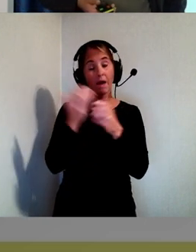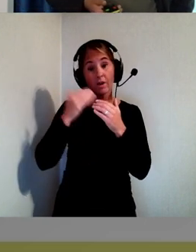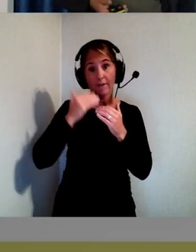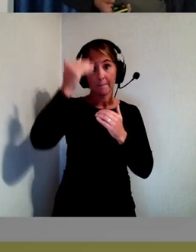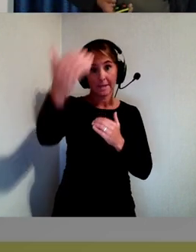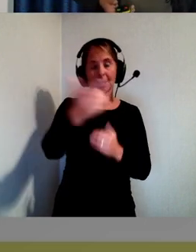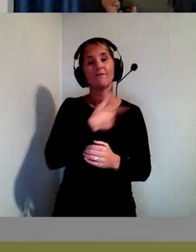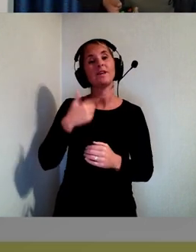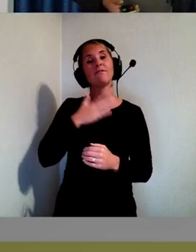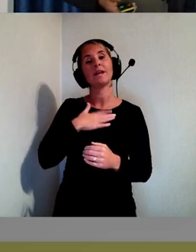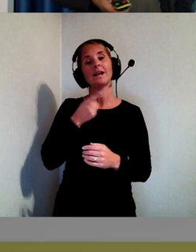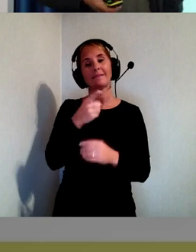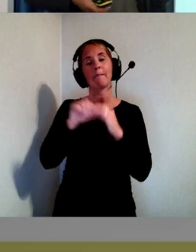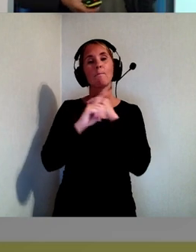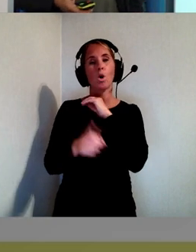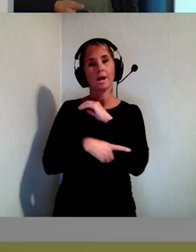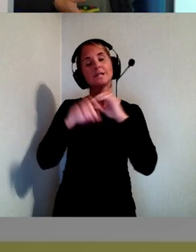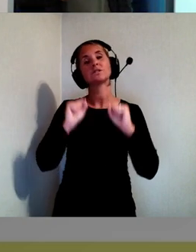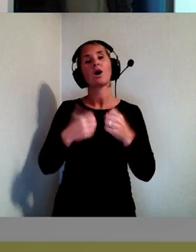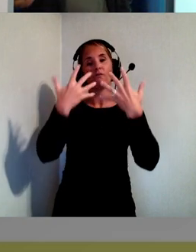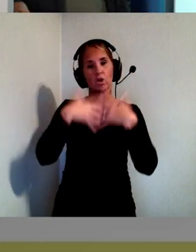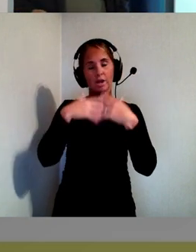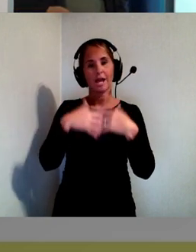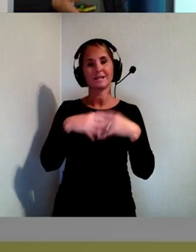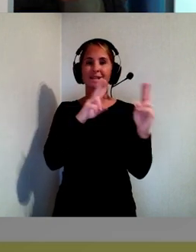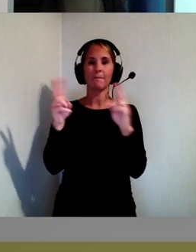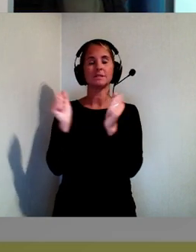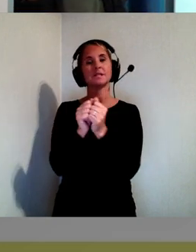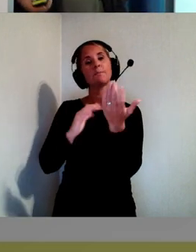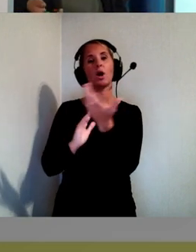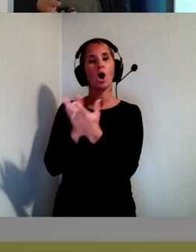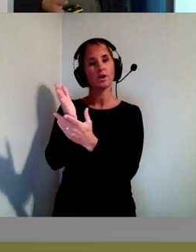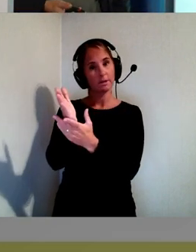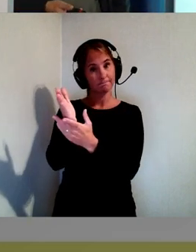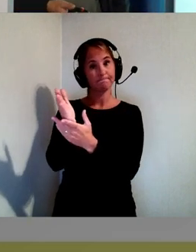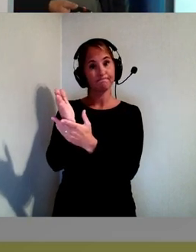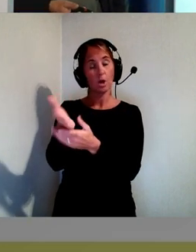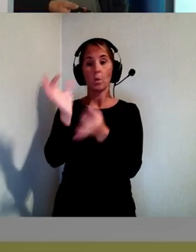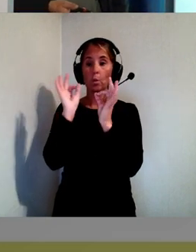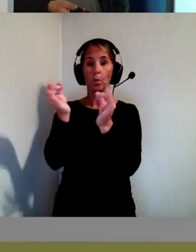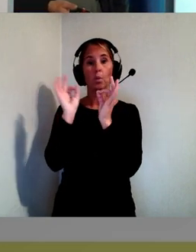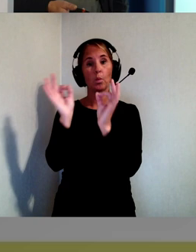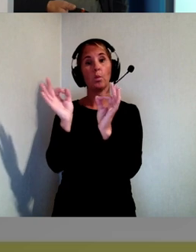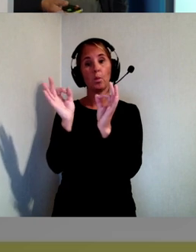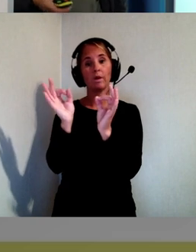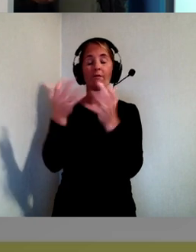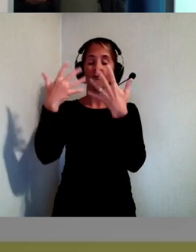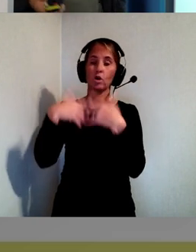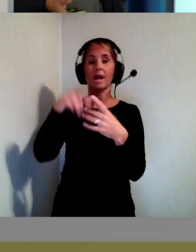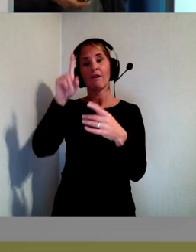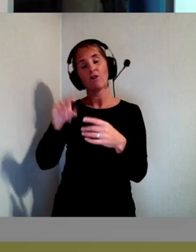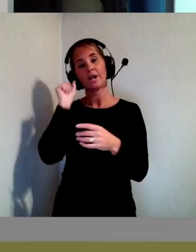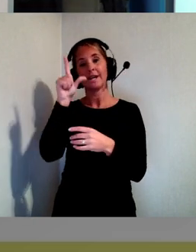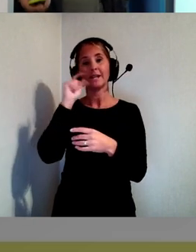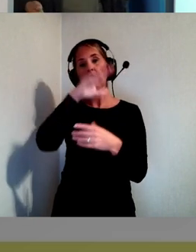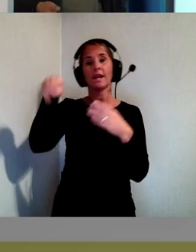att den här modellen ska fungera som lite av en karta för hur det går med den digitala inkluderingen. Den tänker